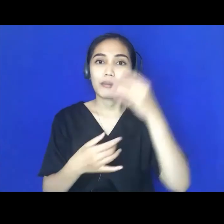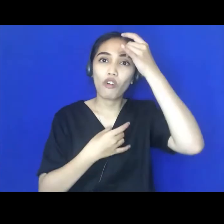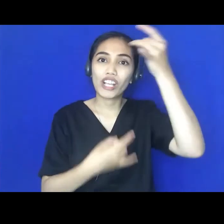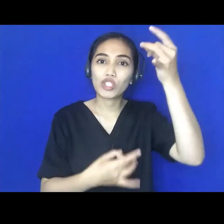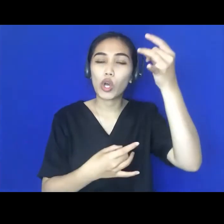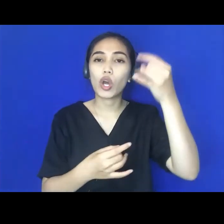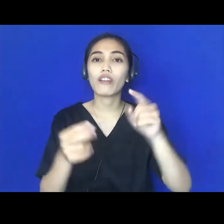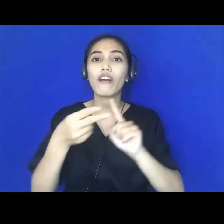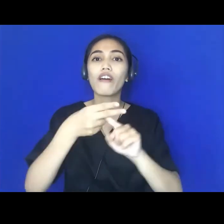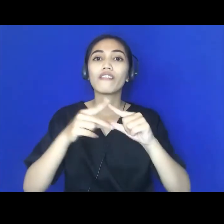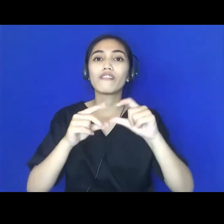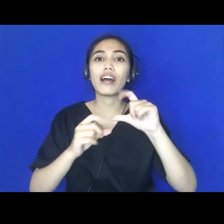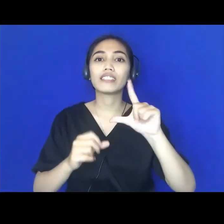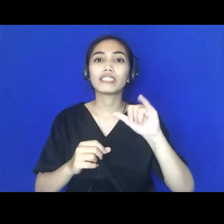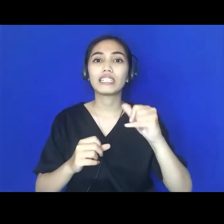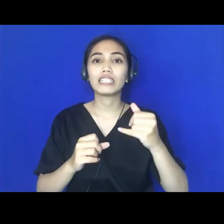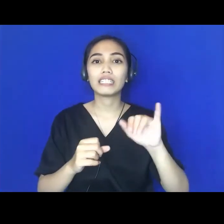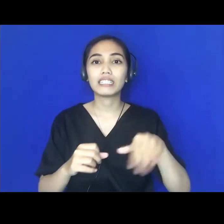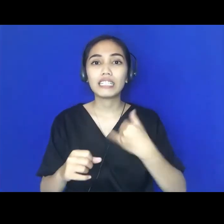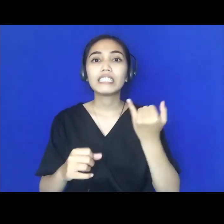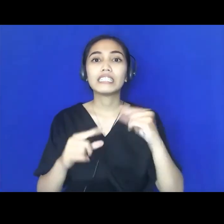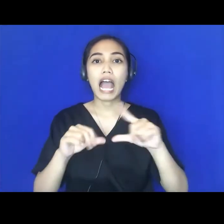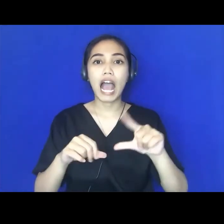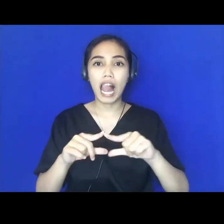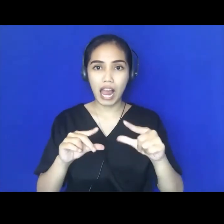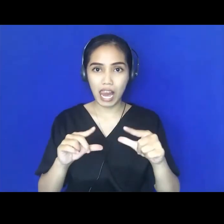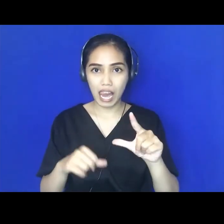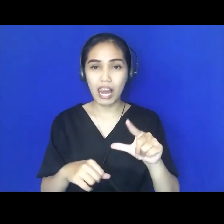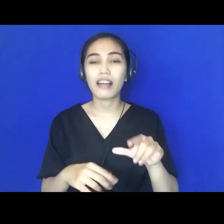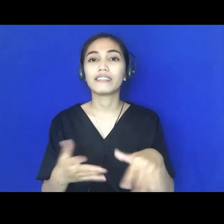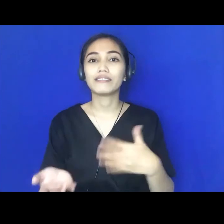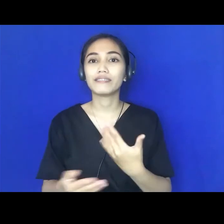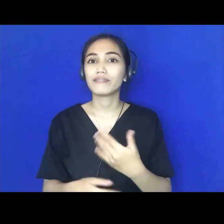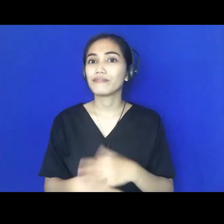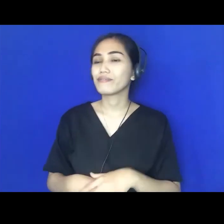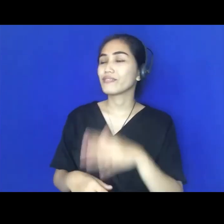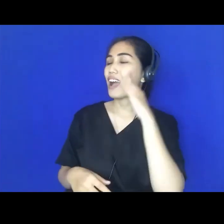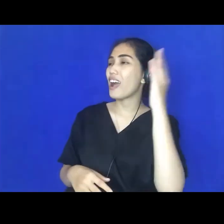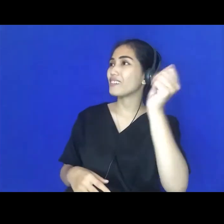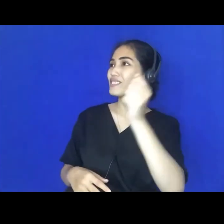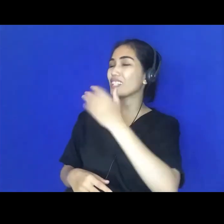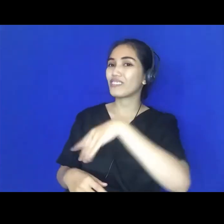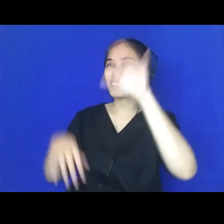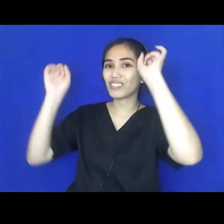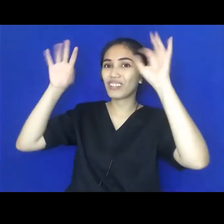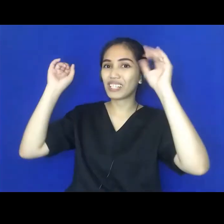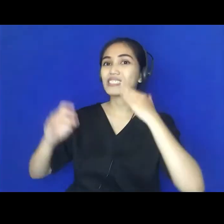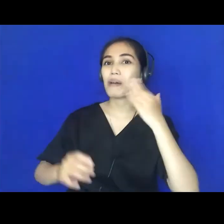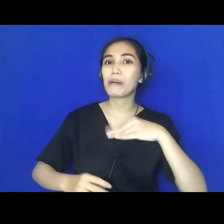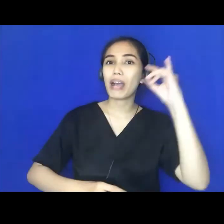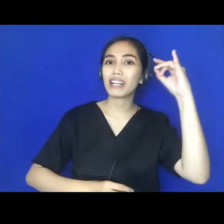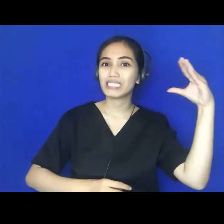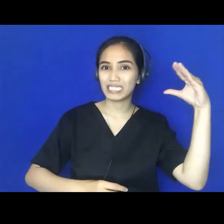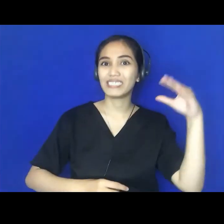Selamat datang, selamat bertemu juga Pak Prima. Assalamualaikum, selamat pagi. Cukup lama kita, apa